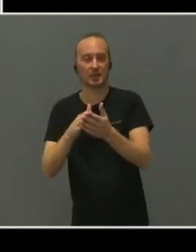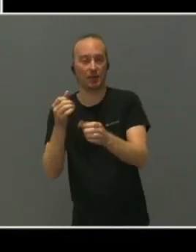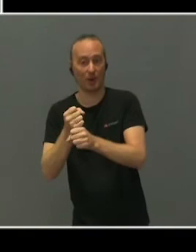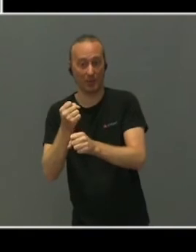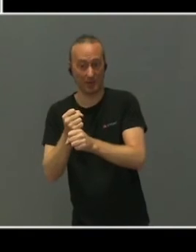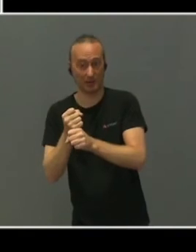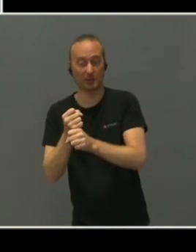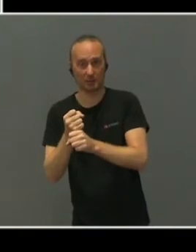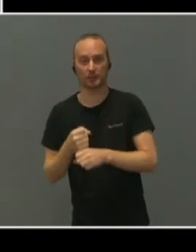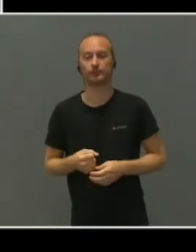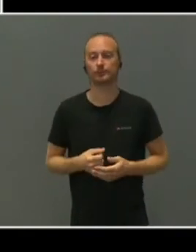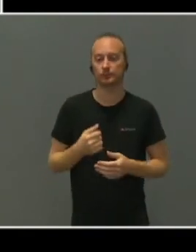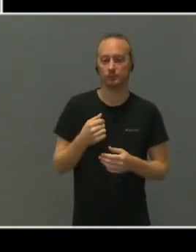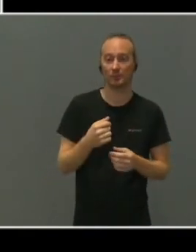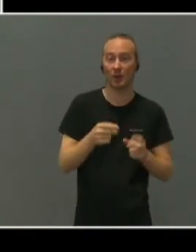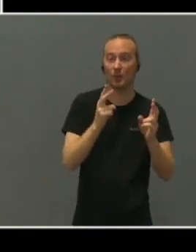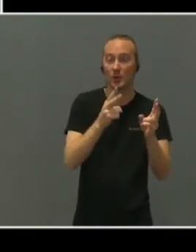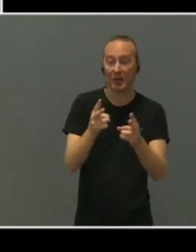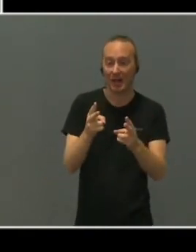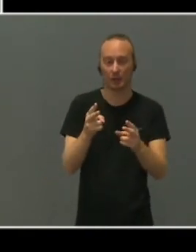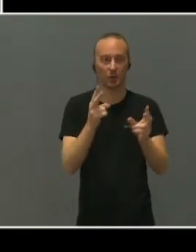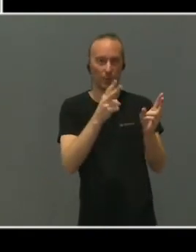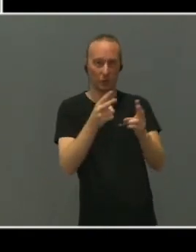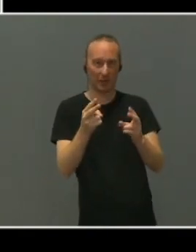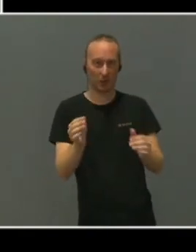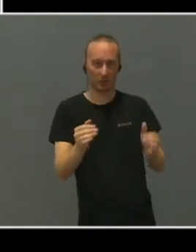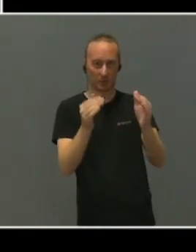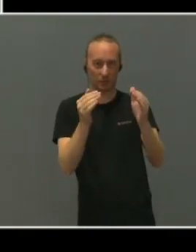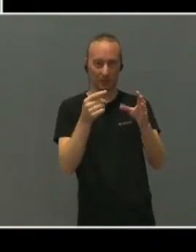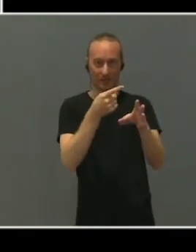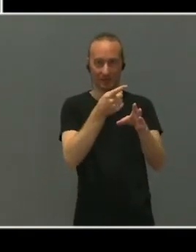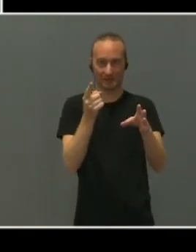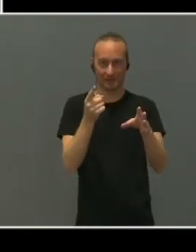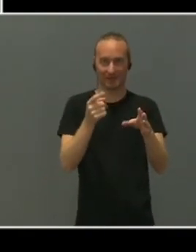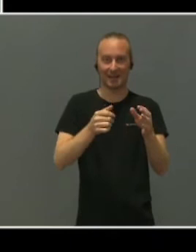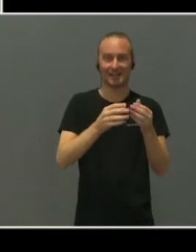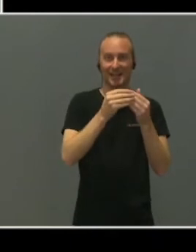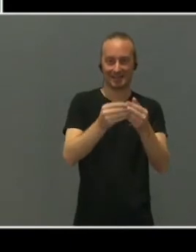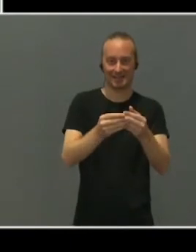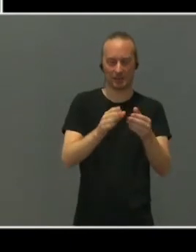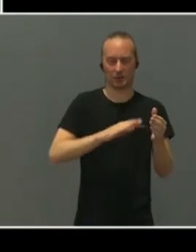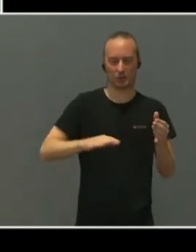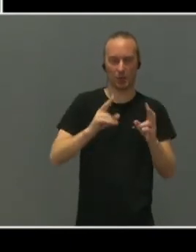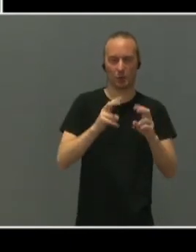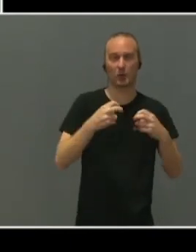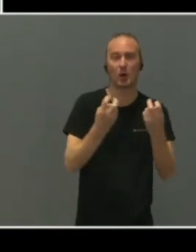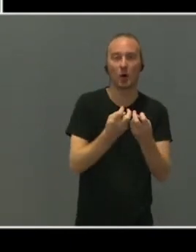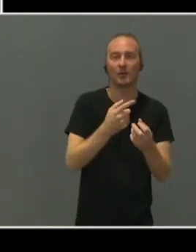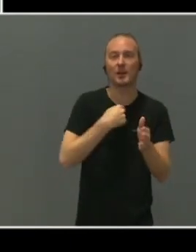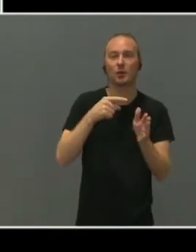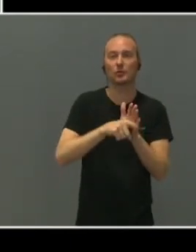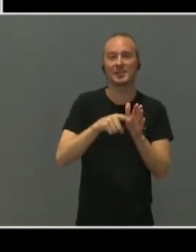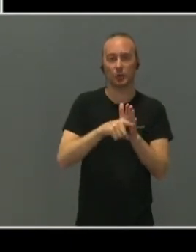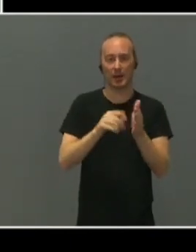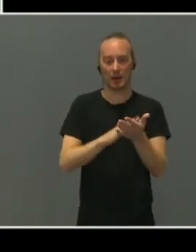brukerne, altså brukerorganisasjonene, over ledelsen av det nasjonale brukerådet. Vi konstituerte et nytt nasjonalt